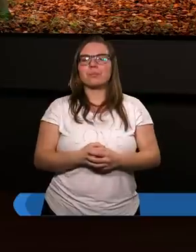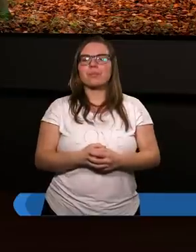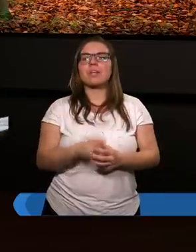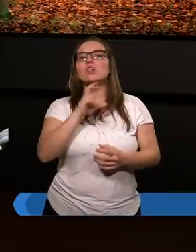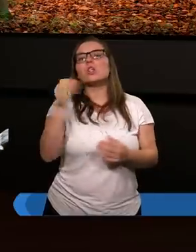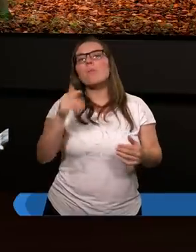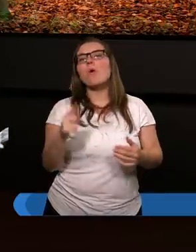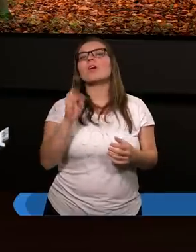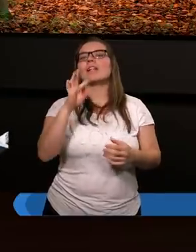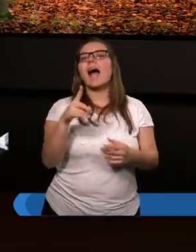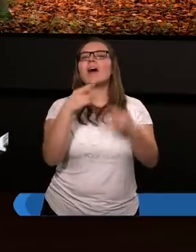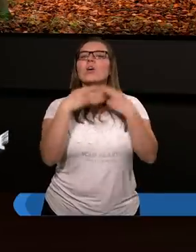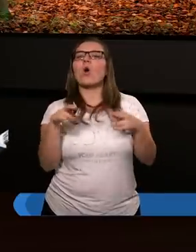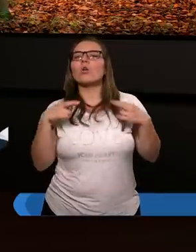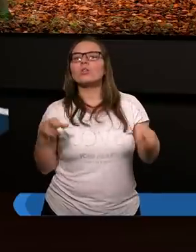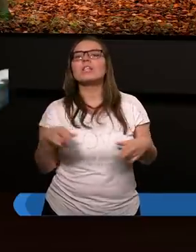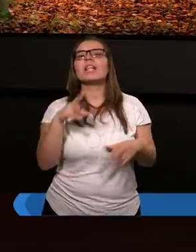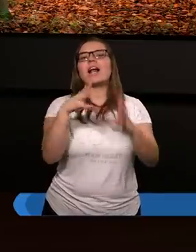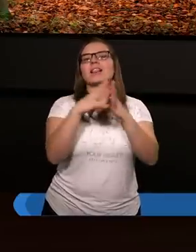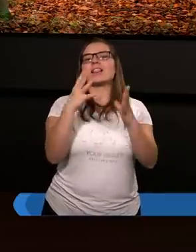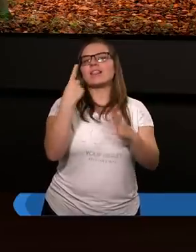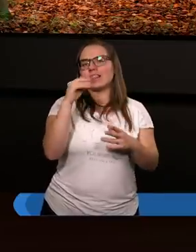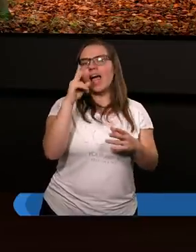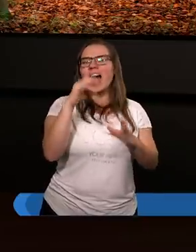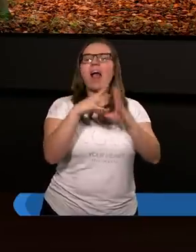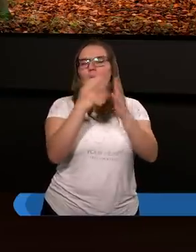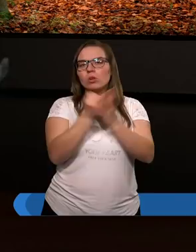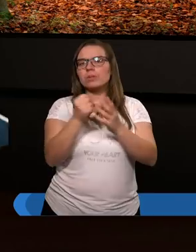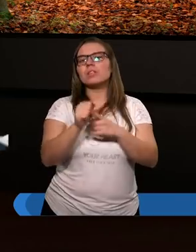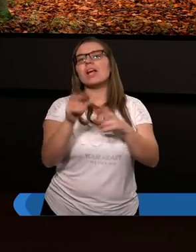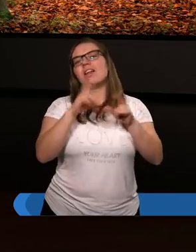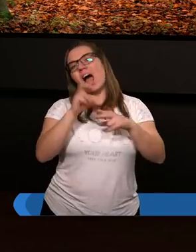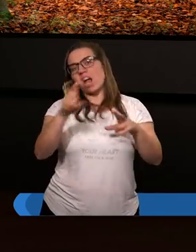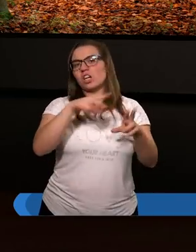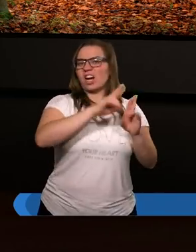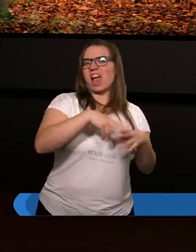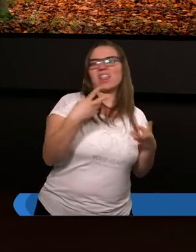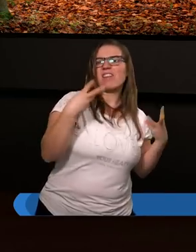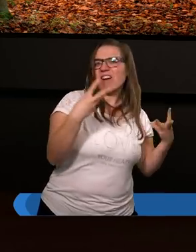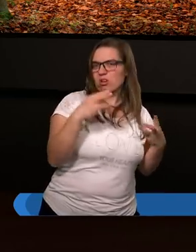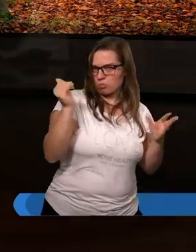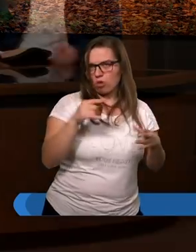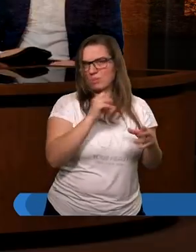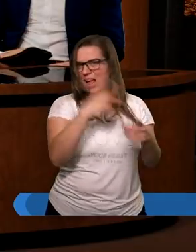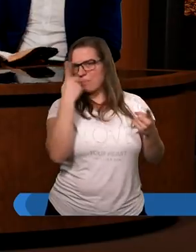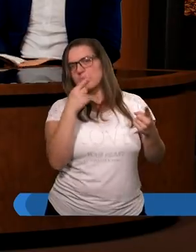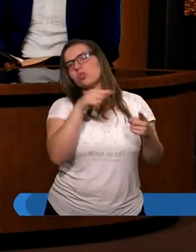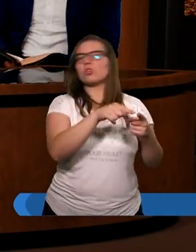Czy możemy tak rozróżnić, tak dekalog jest ważny, a ta reszta jest nieważna w takim razie?